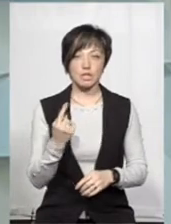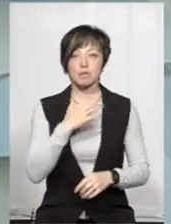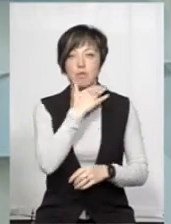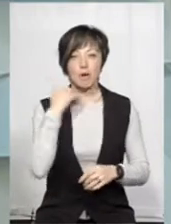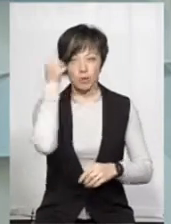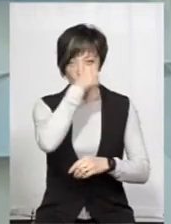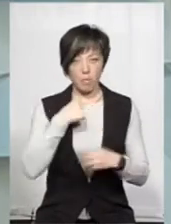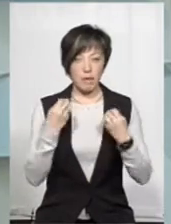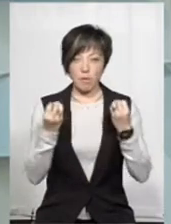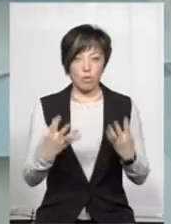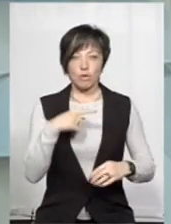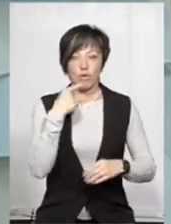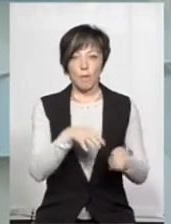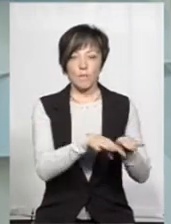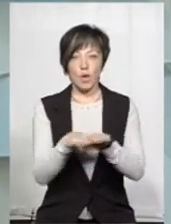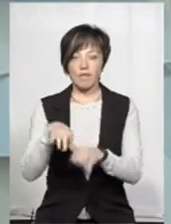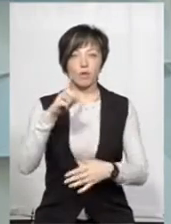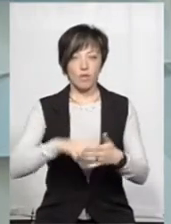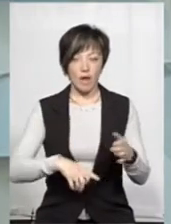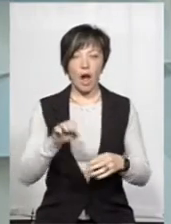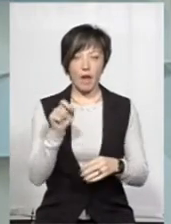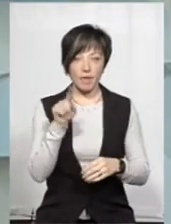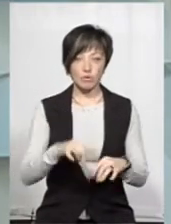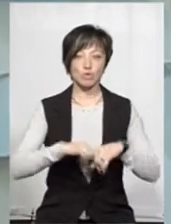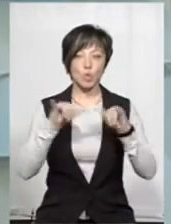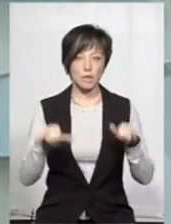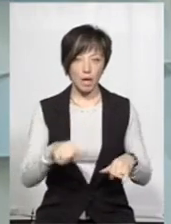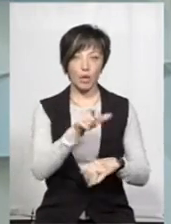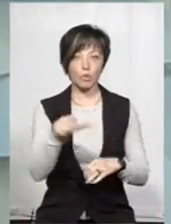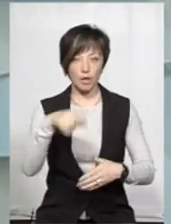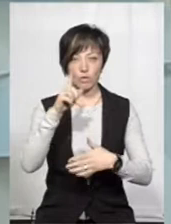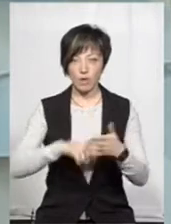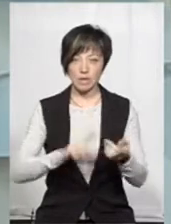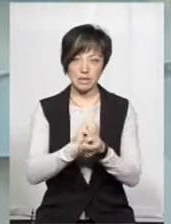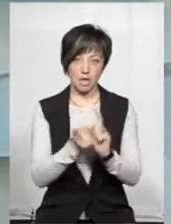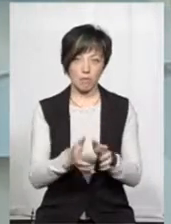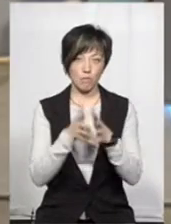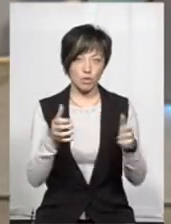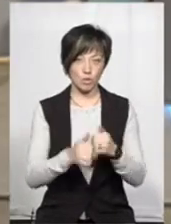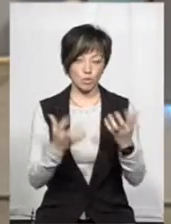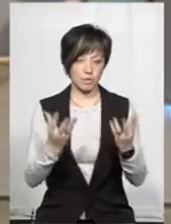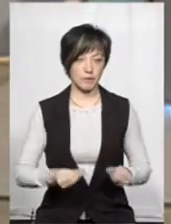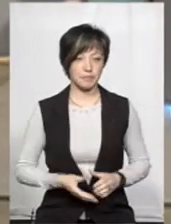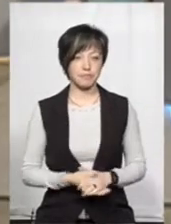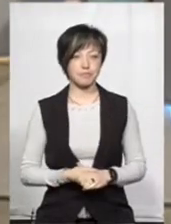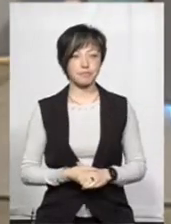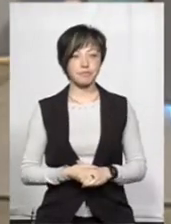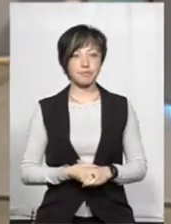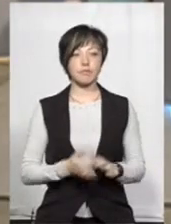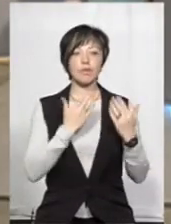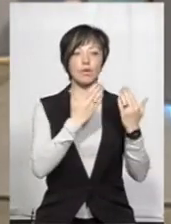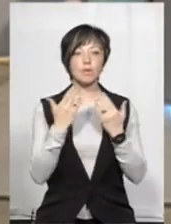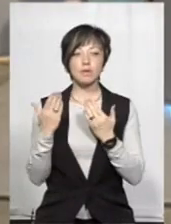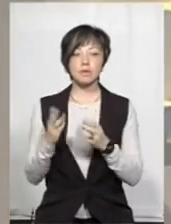років ми не просто говоримо про рівень довіри, а говоримо про те, що він зростає і людей, які довіряють, стає більше з кожним днем. Респонденти, в